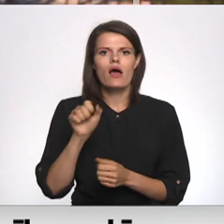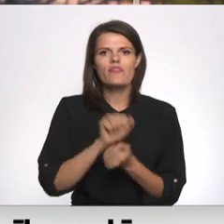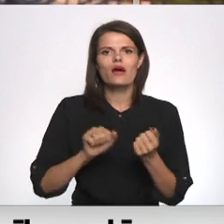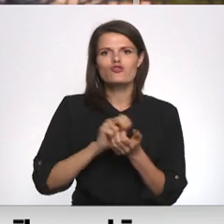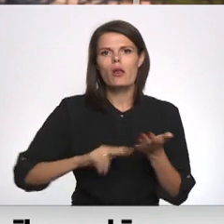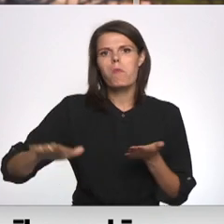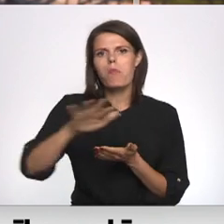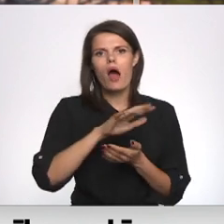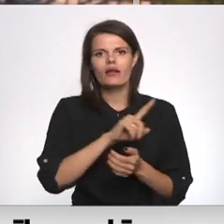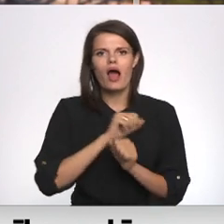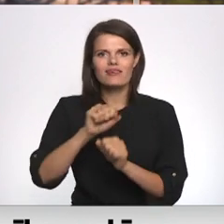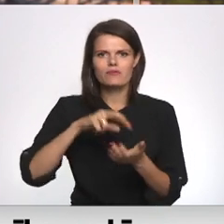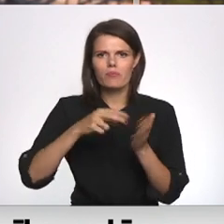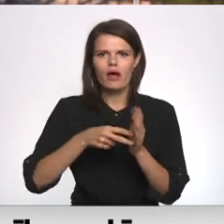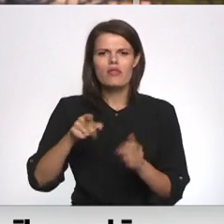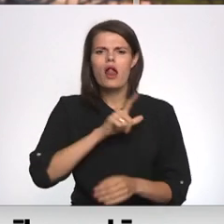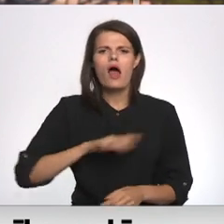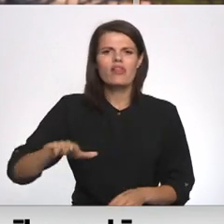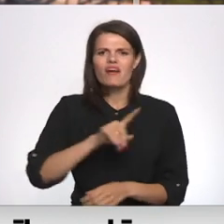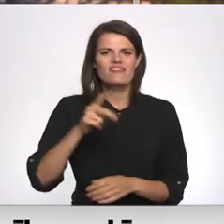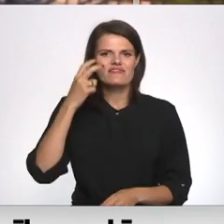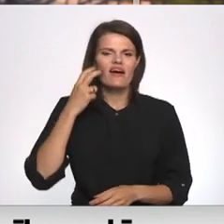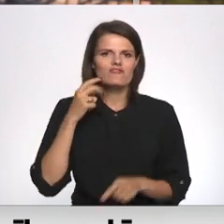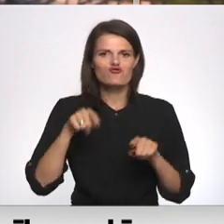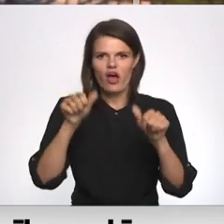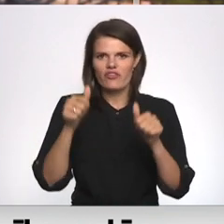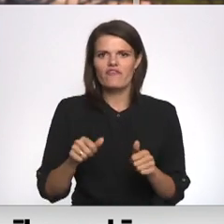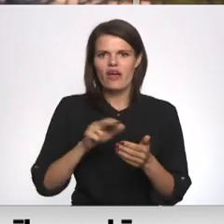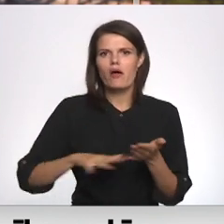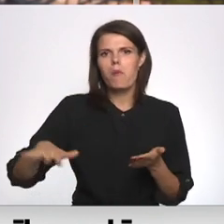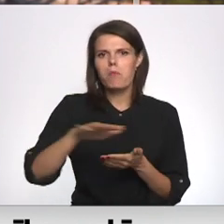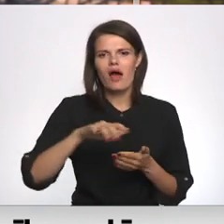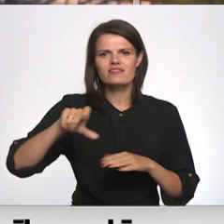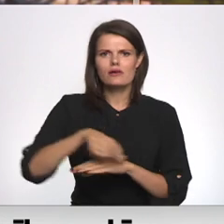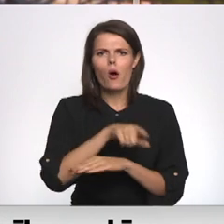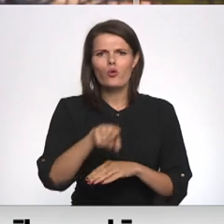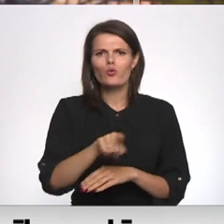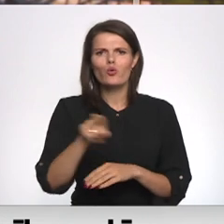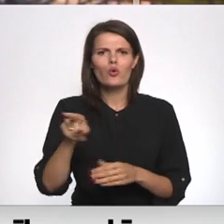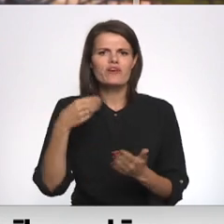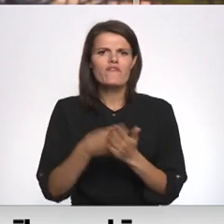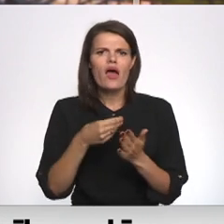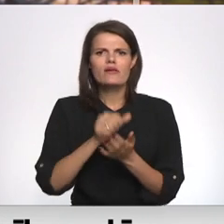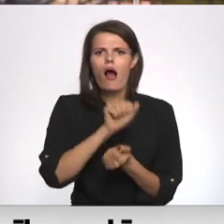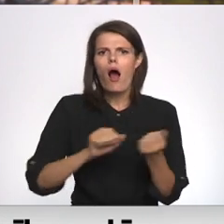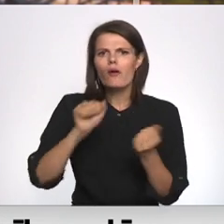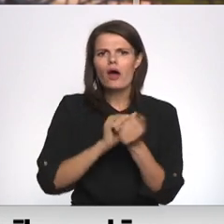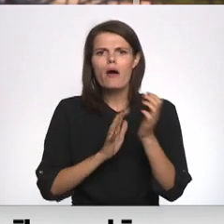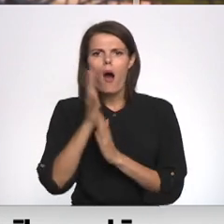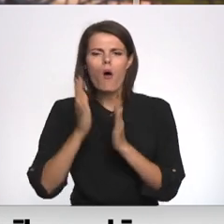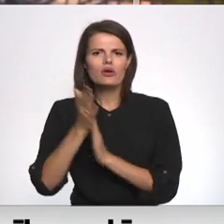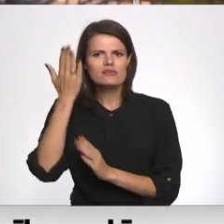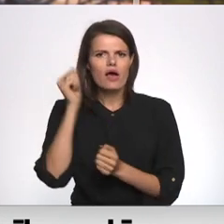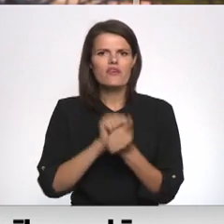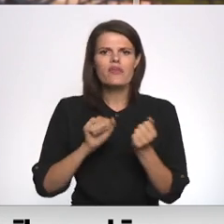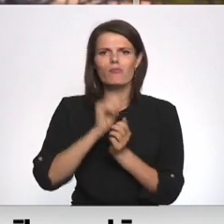Latvijā lielākais un vecākais šāda veida parks. Gaujas senlejas krastos sastopami vērtīgi biotopi, seni dabiskie meži,